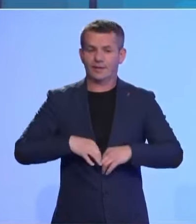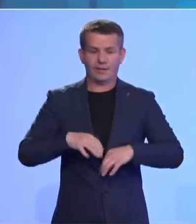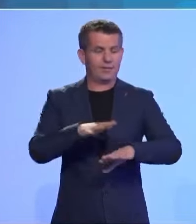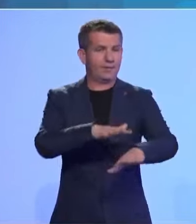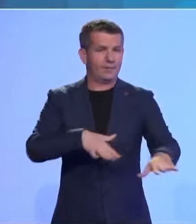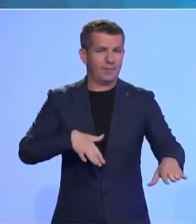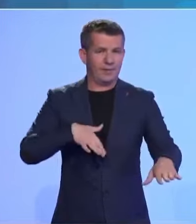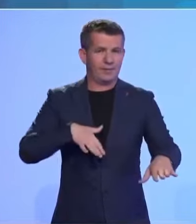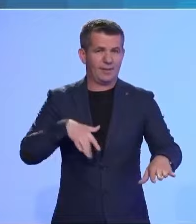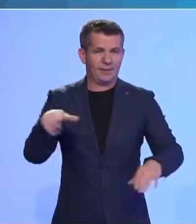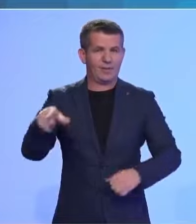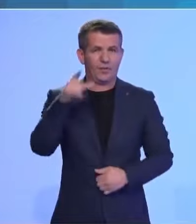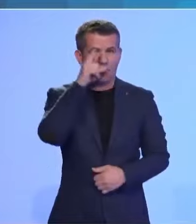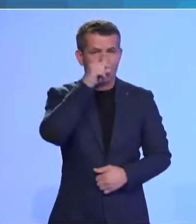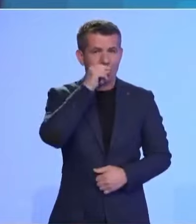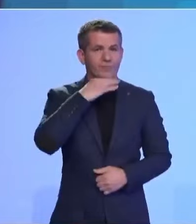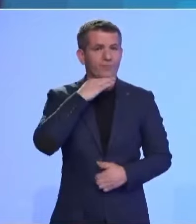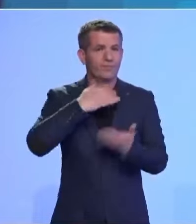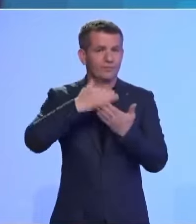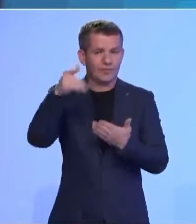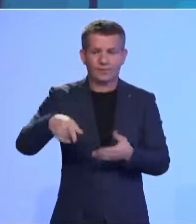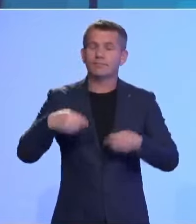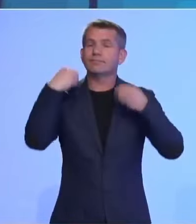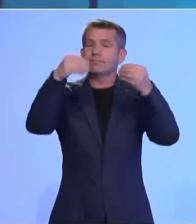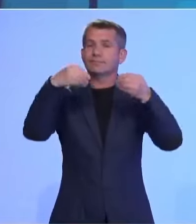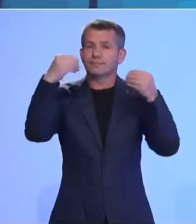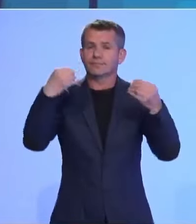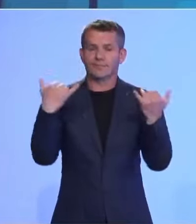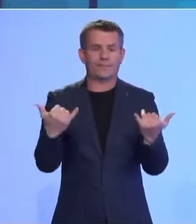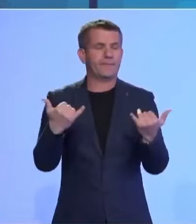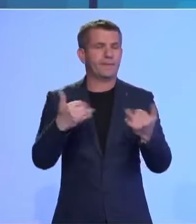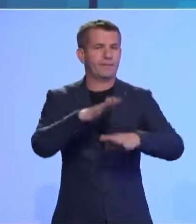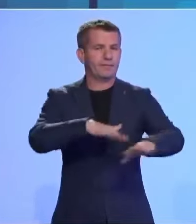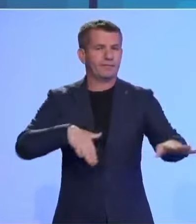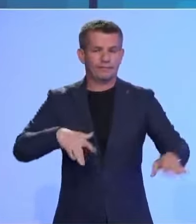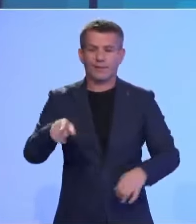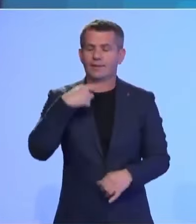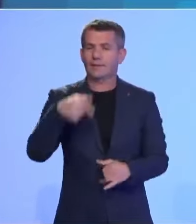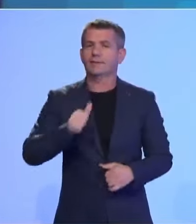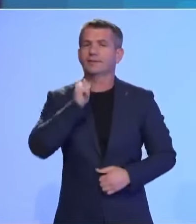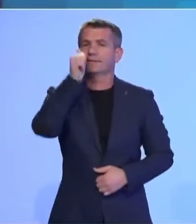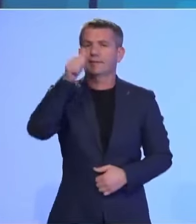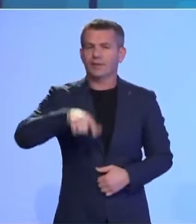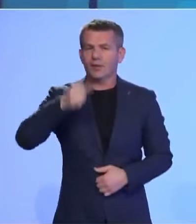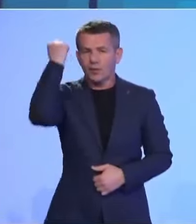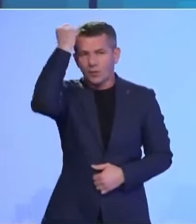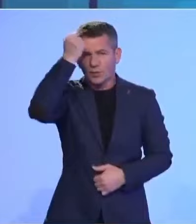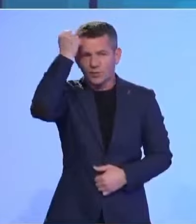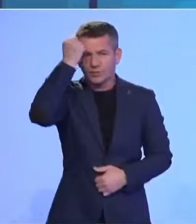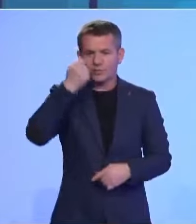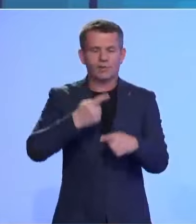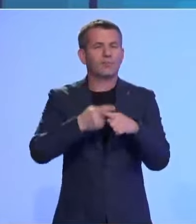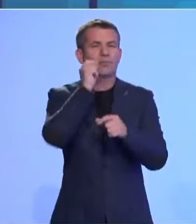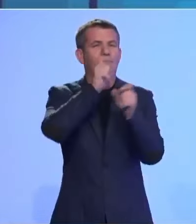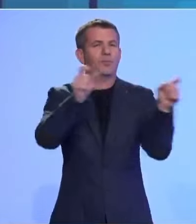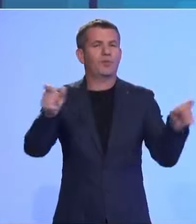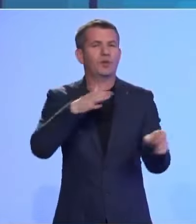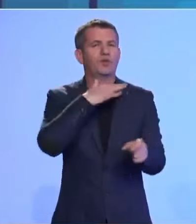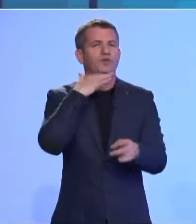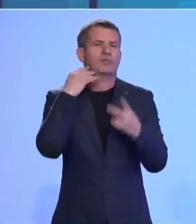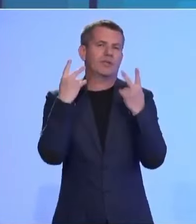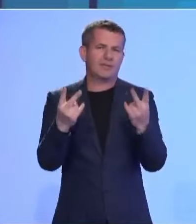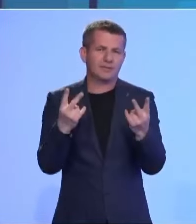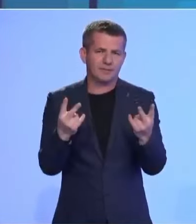në adresimin e tyre para asamblistëve theksuan se kjo ditë për Kosovën dhe popullën e saj është shumë